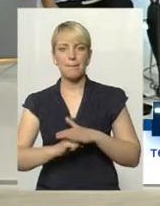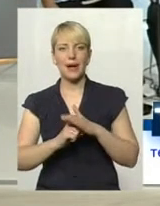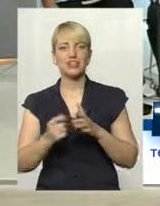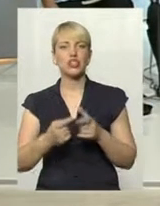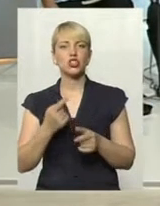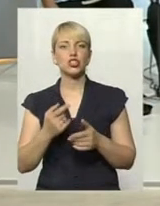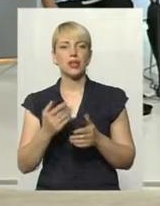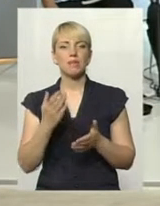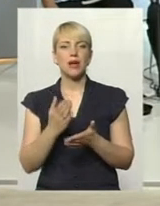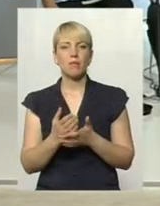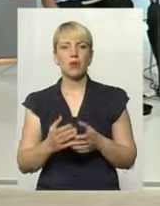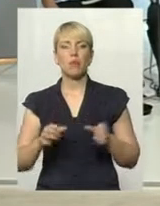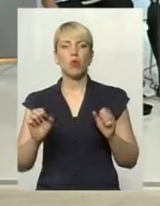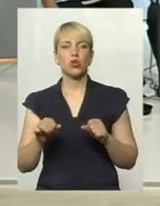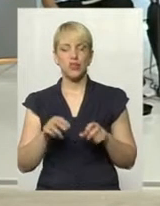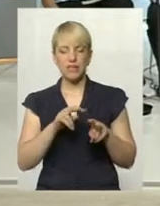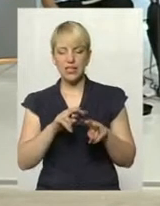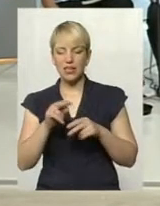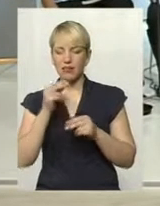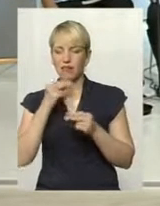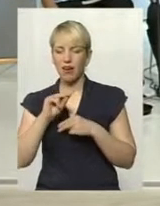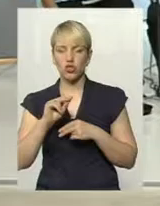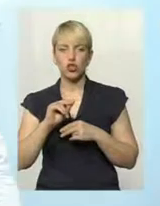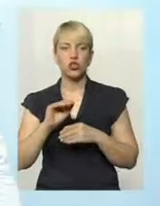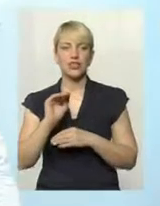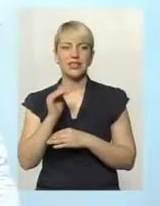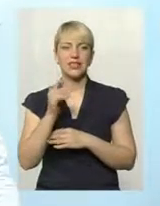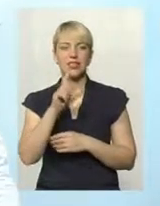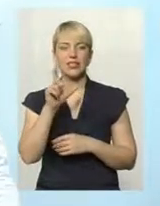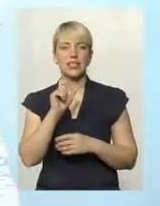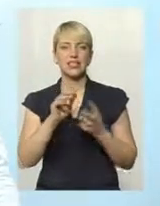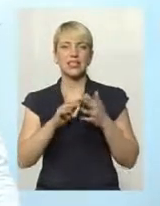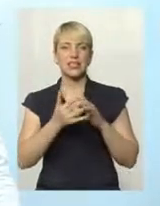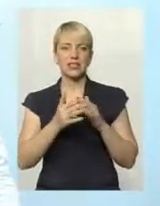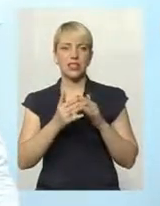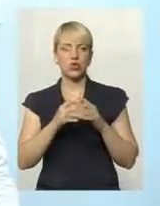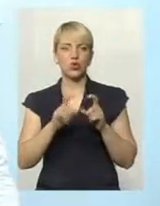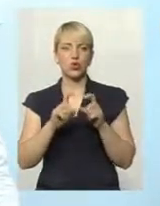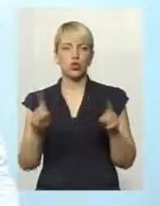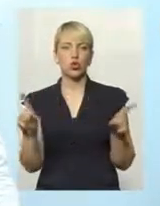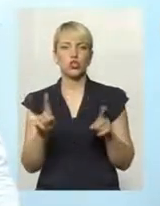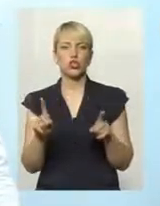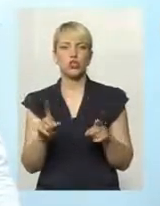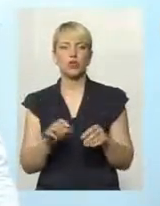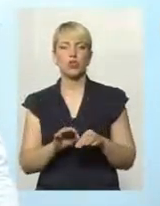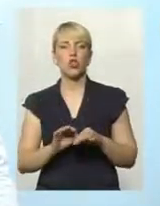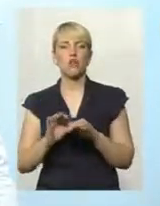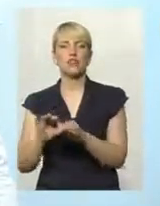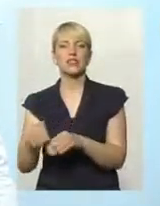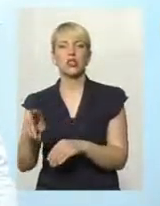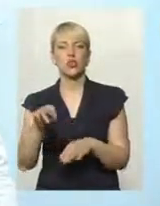відслідкувати ту дитину, кращу дитину з сільської школи, аби довести на рівень